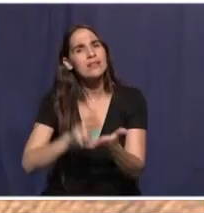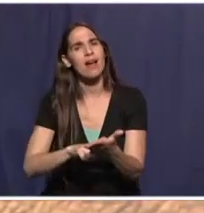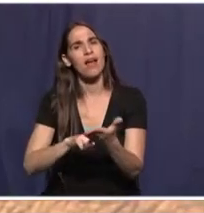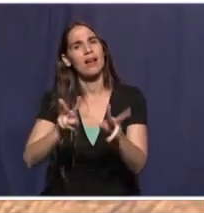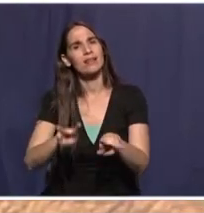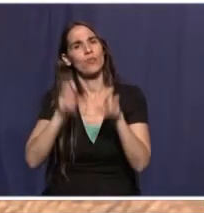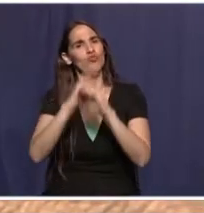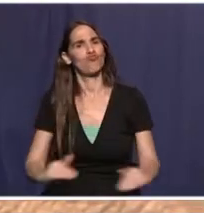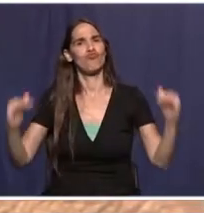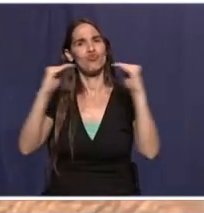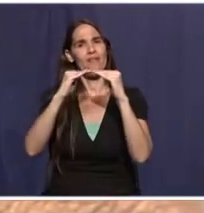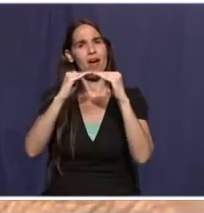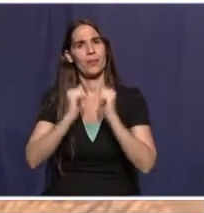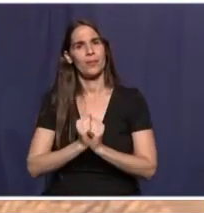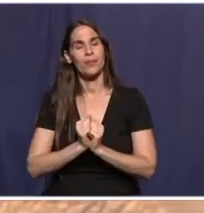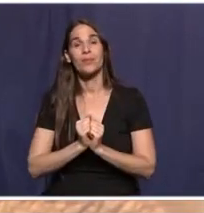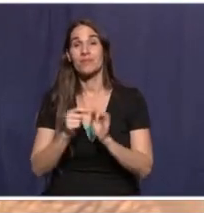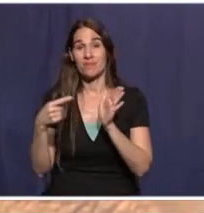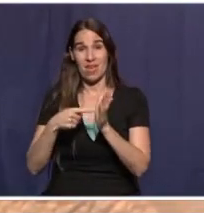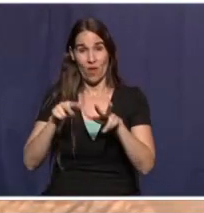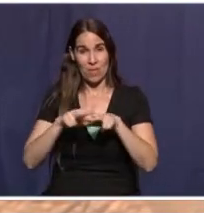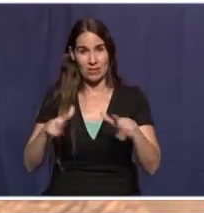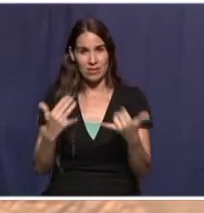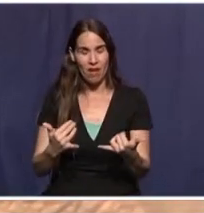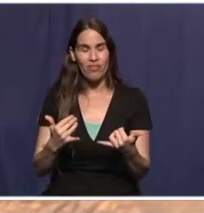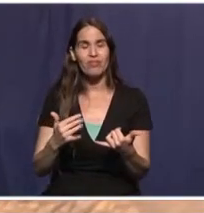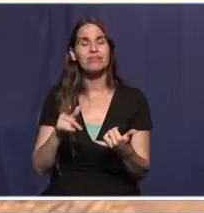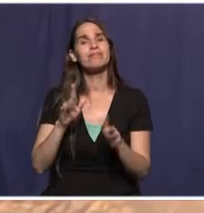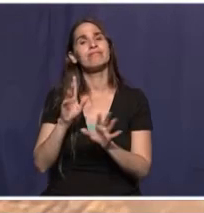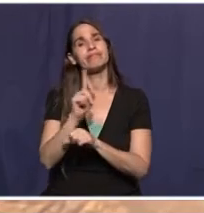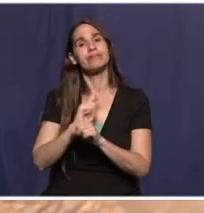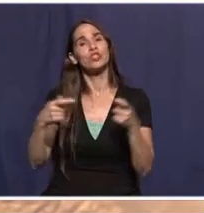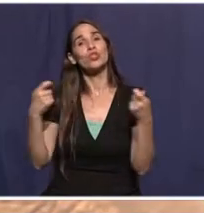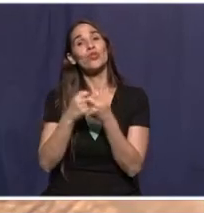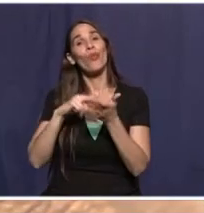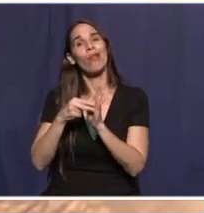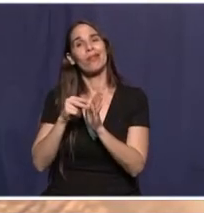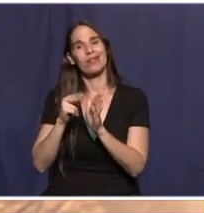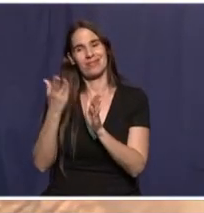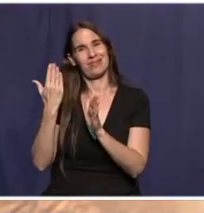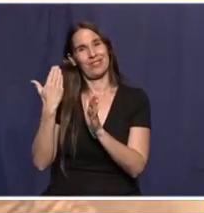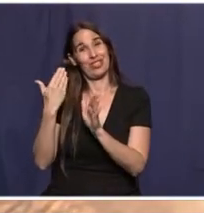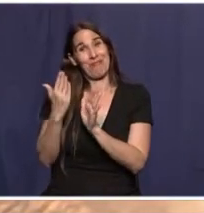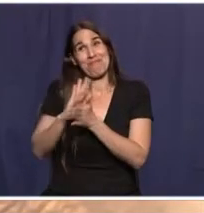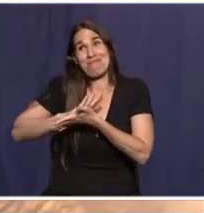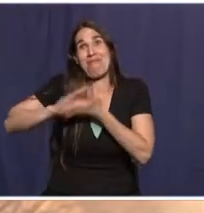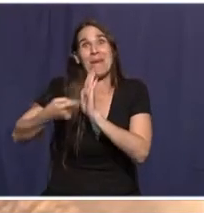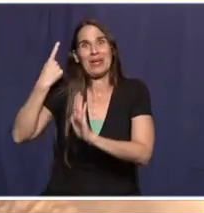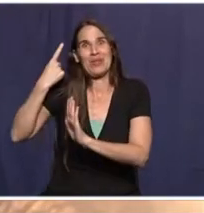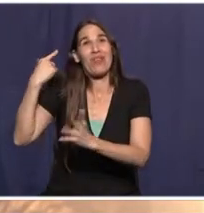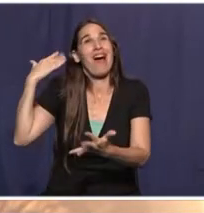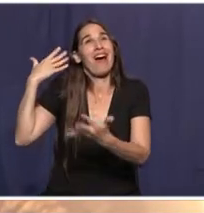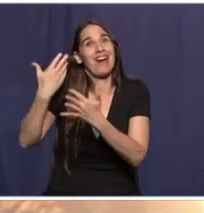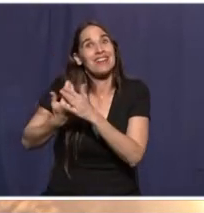להזדמנות שווה. בעקבות המצב נקברה לעת-עתה השותפות הפוליטית שלראשונה זה העידן